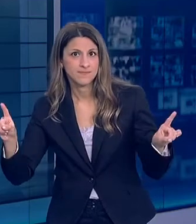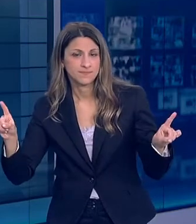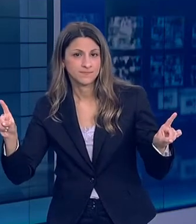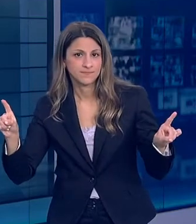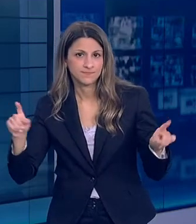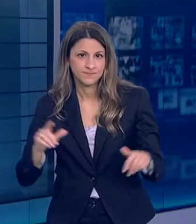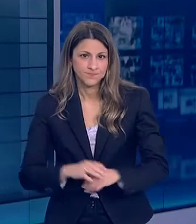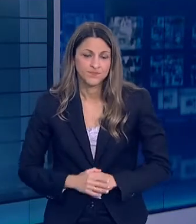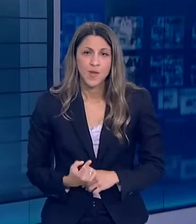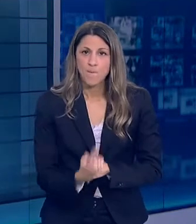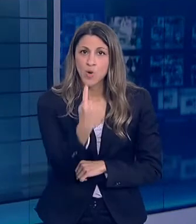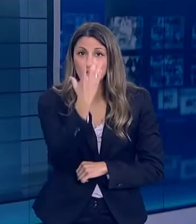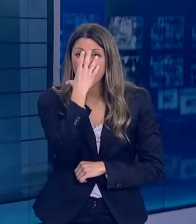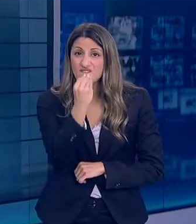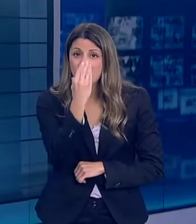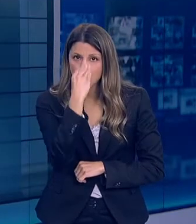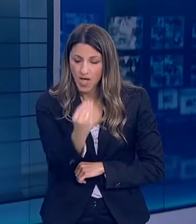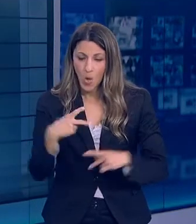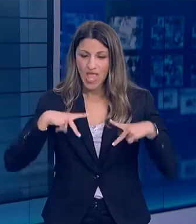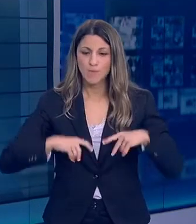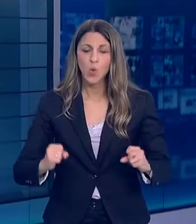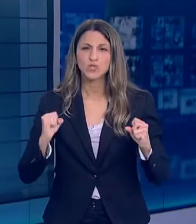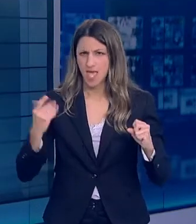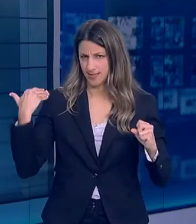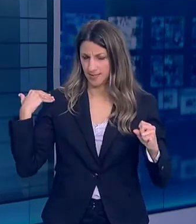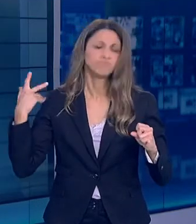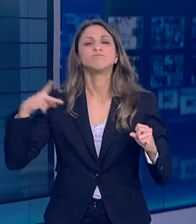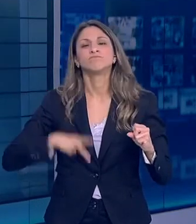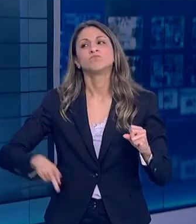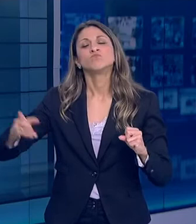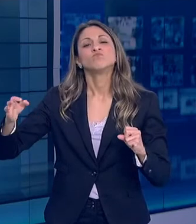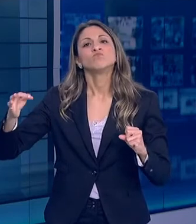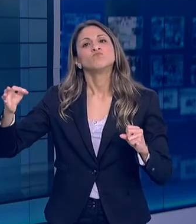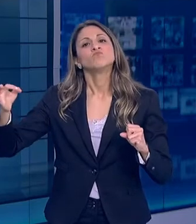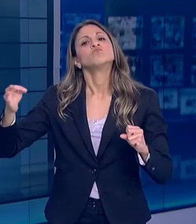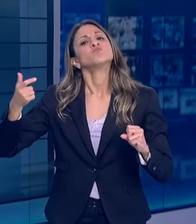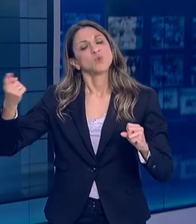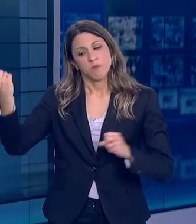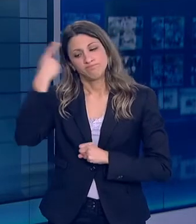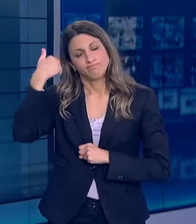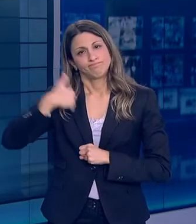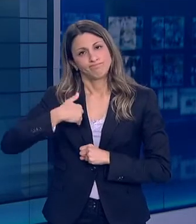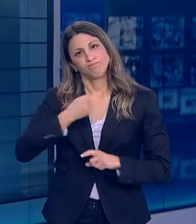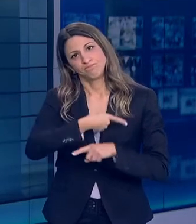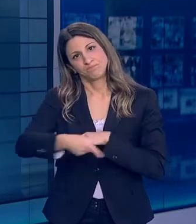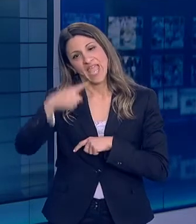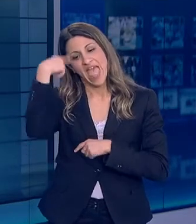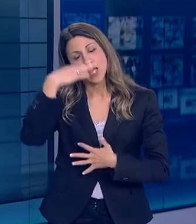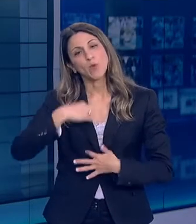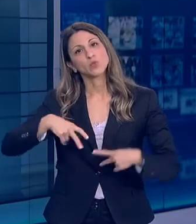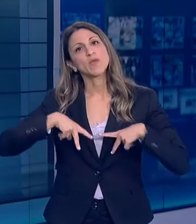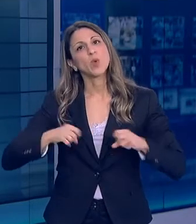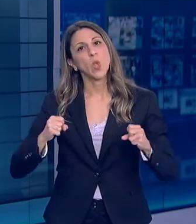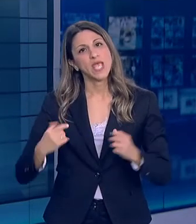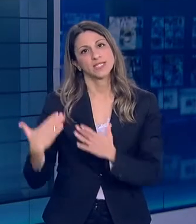Από την 1η Φεβρουαρίου που ο Υπουργός Υγείας Βασίλης Κικίλιας μου έκανε την τιμή και με όρισε εκπρόσωπο του Υπουργείου για το νέο κορονοϊό